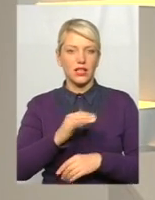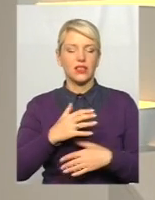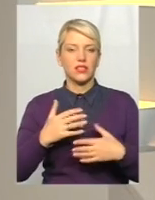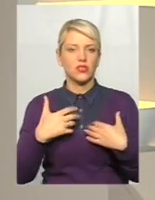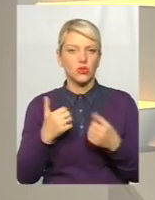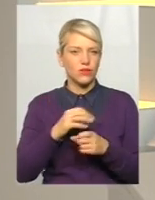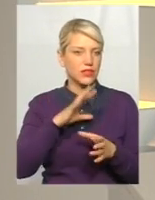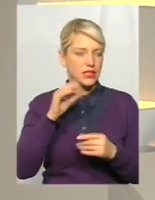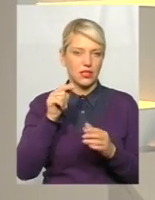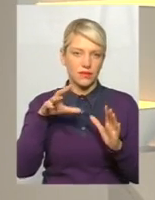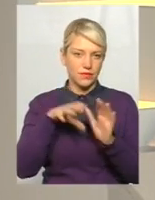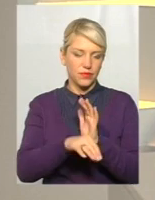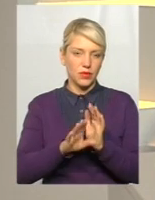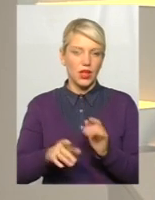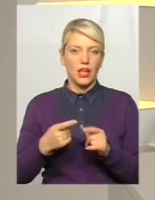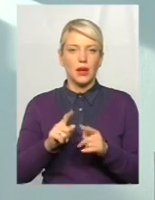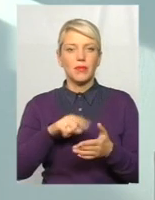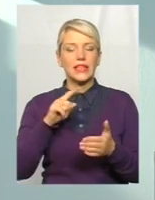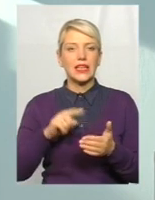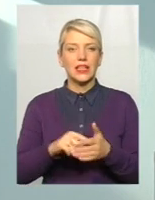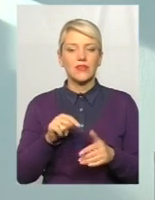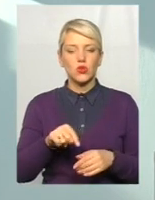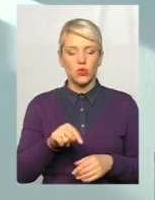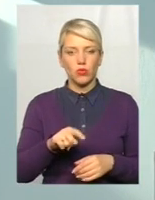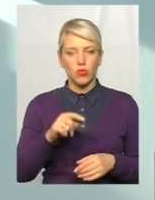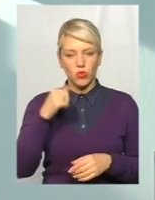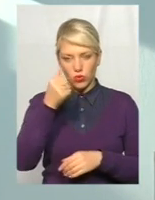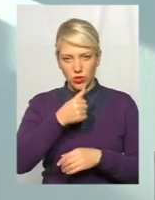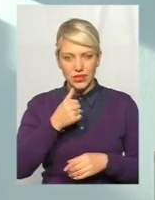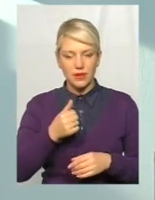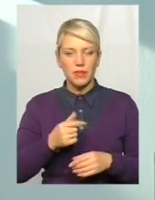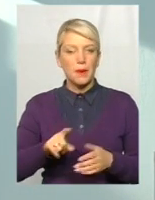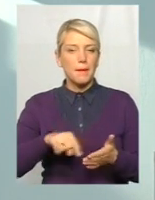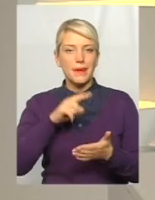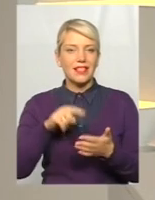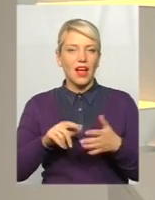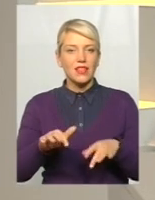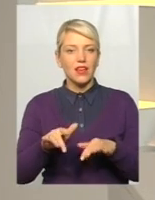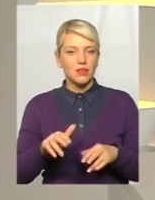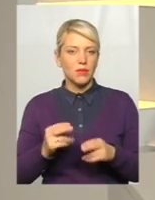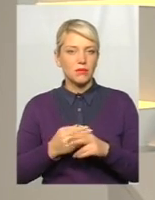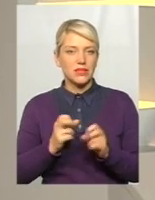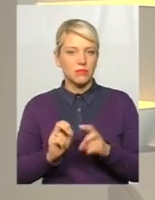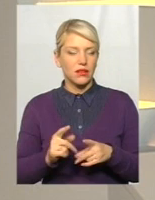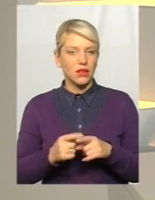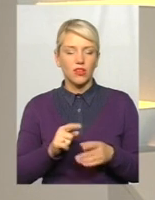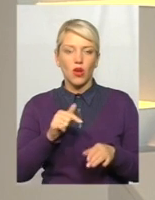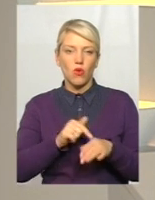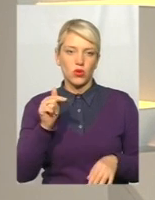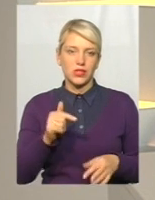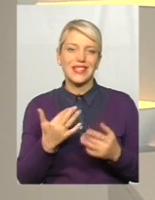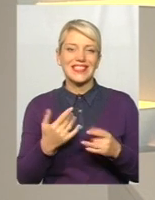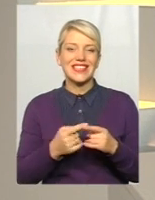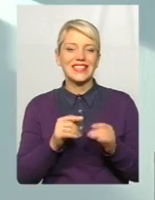питання. Цього року питання кібербезпеки стоїть дуже гостро. Наскільки ця система буде захищена?